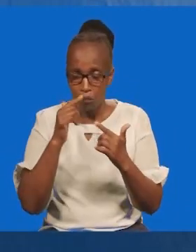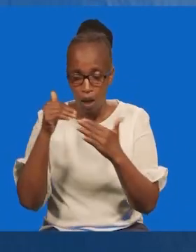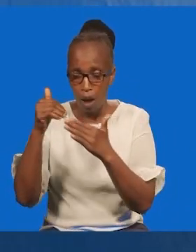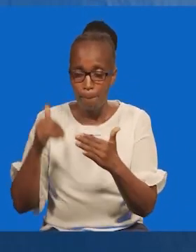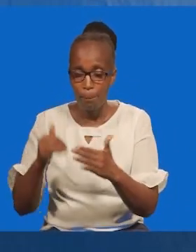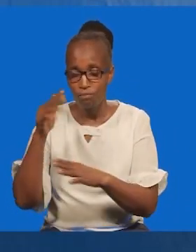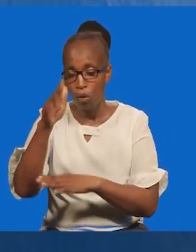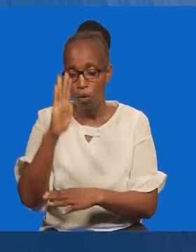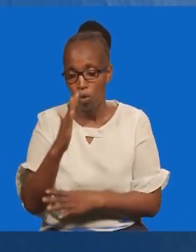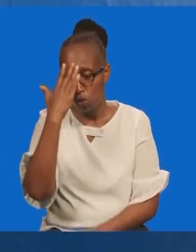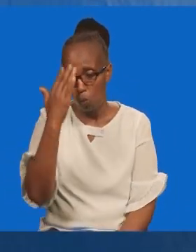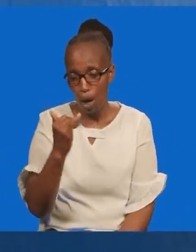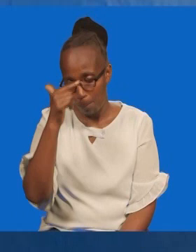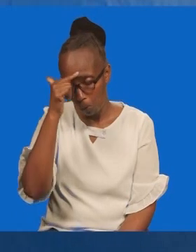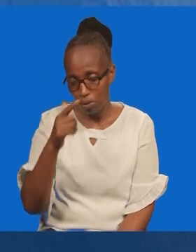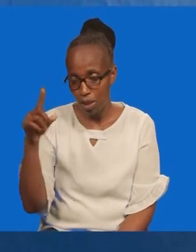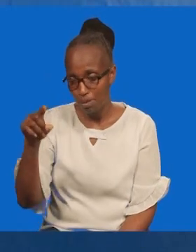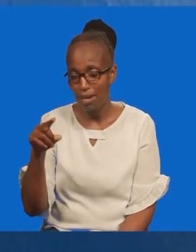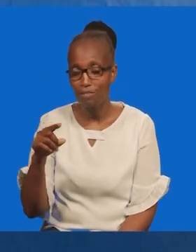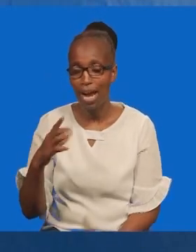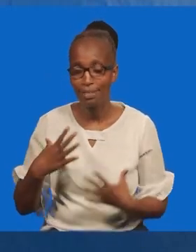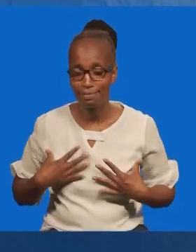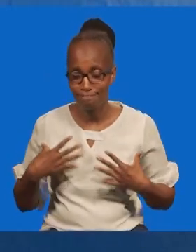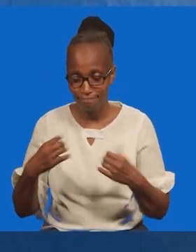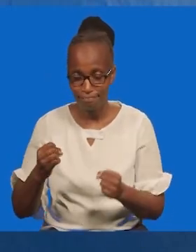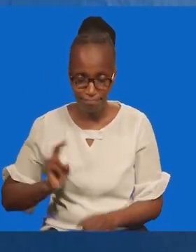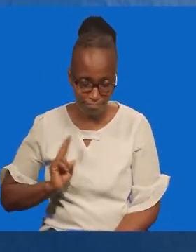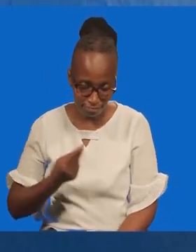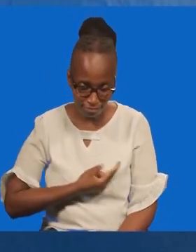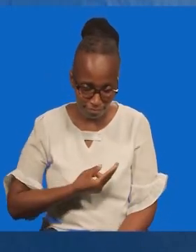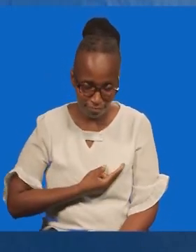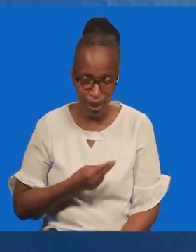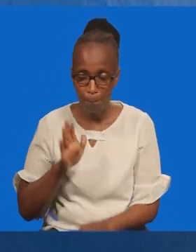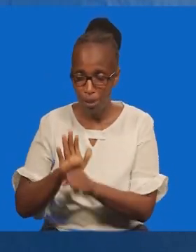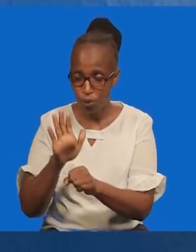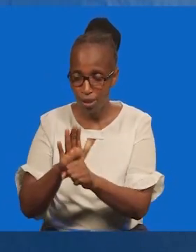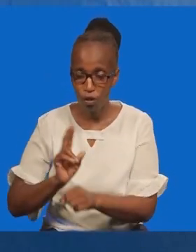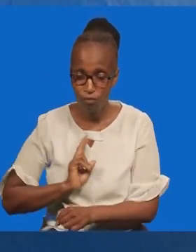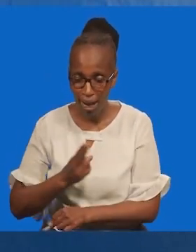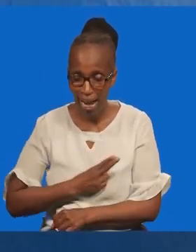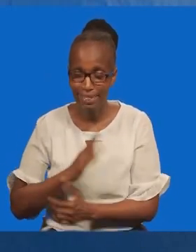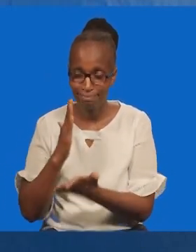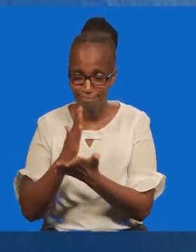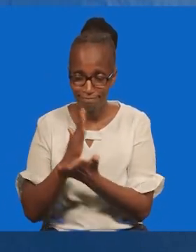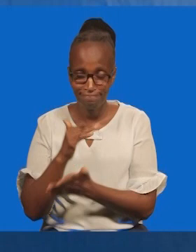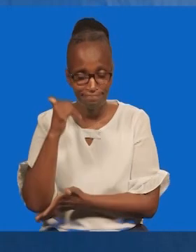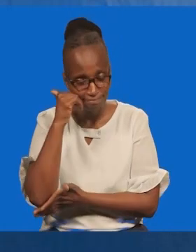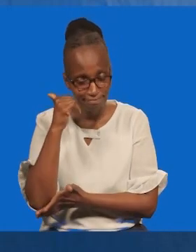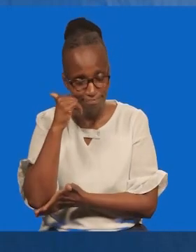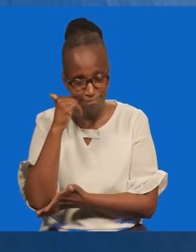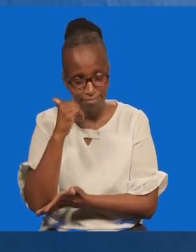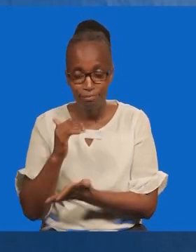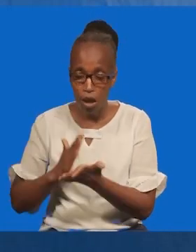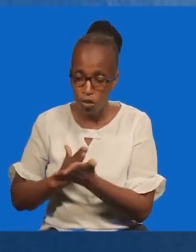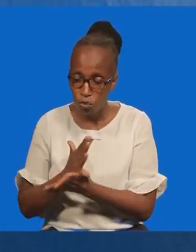Tumlilia uyu mungu. Kwa sababu yeye diya liye tuponya. Katika miwa yetu zizi ni wagonjwa. Katika mesha